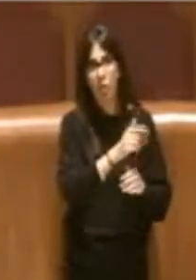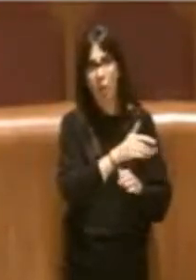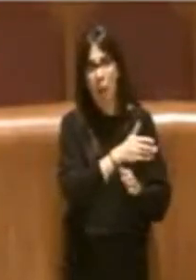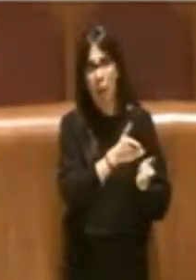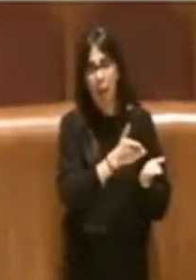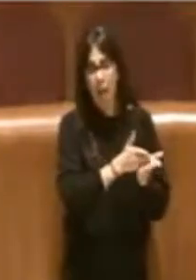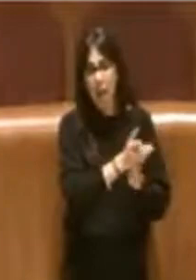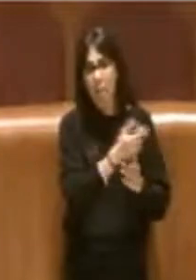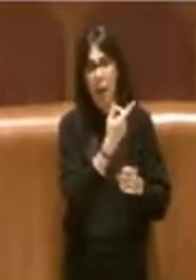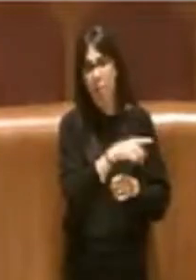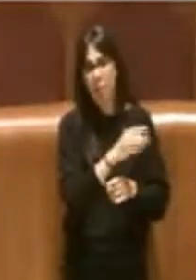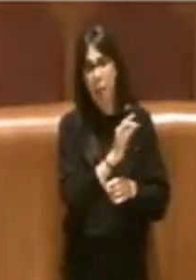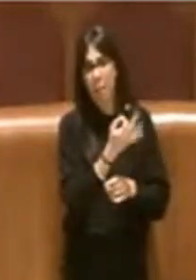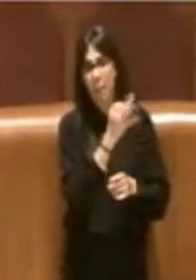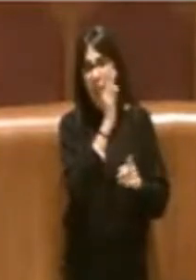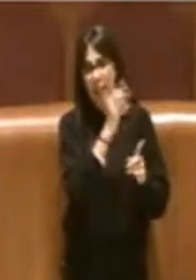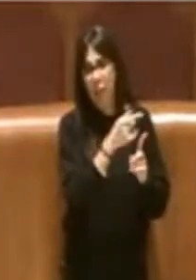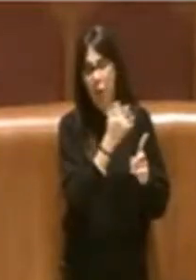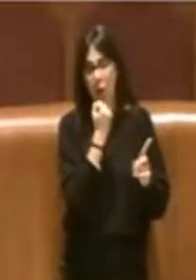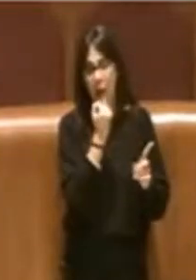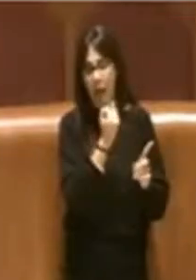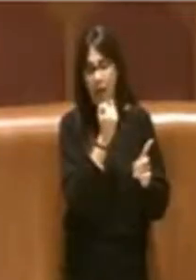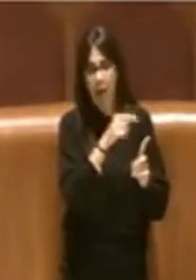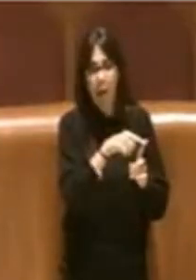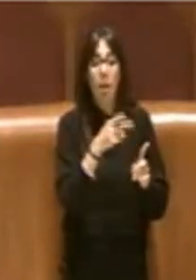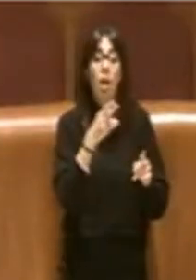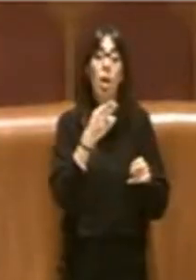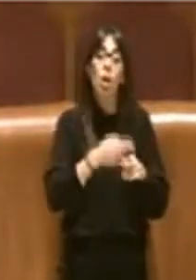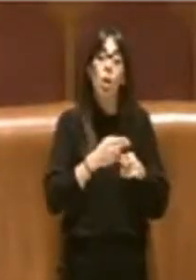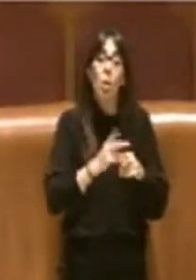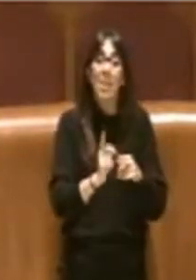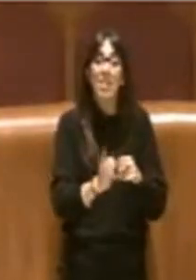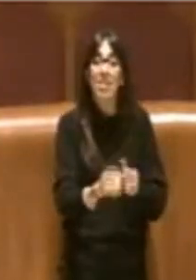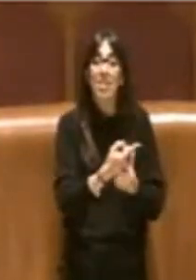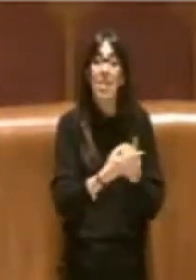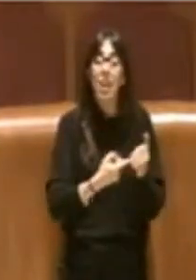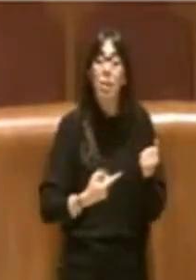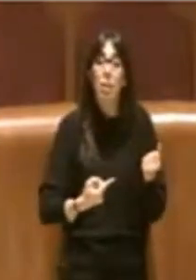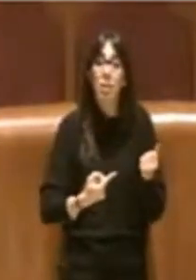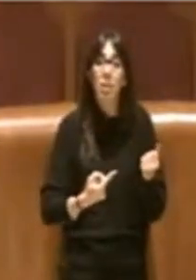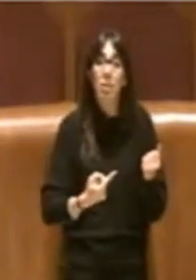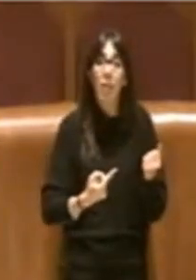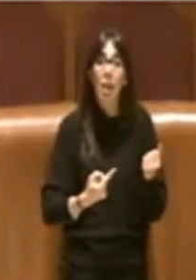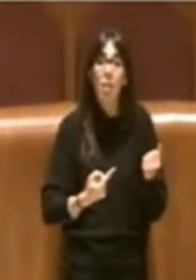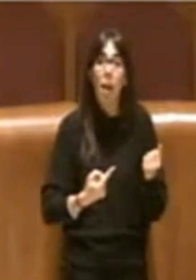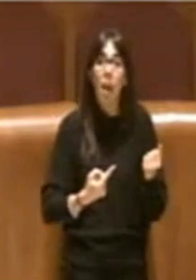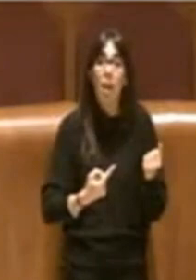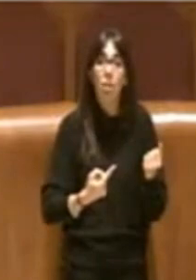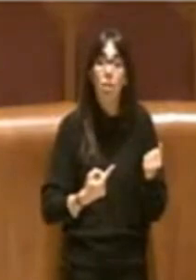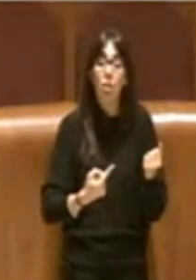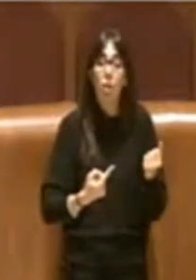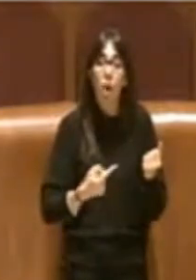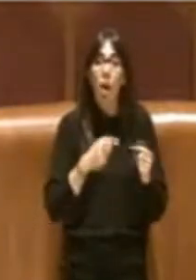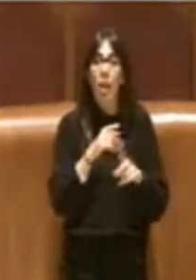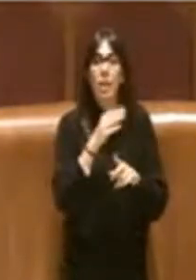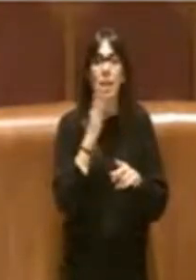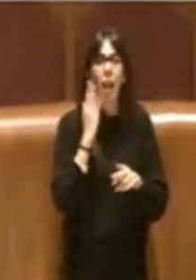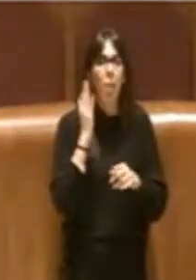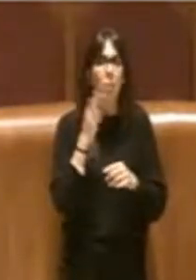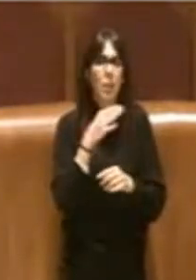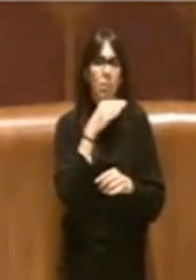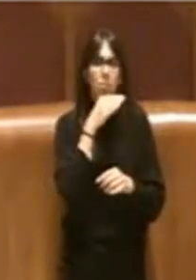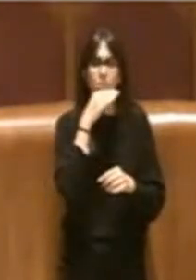particolare. Roma era sull'orlo della catastrofe perché era indebitata fino al collo